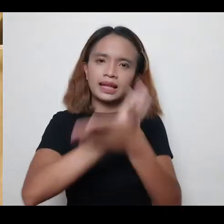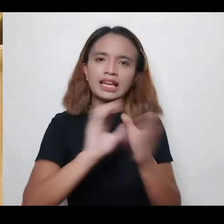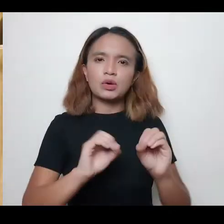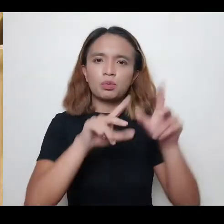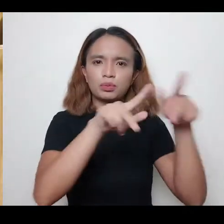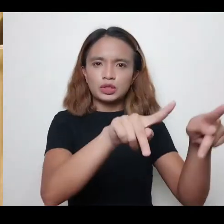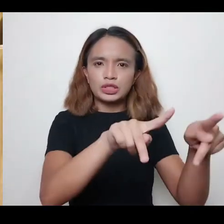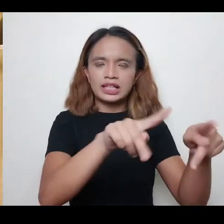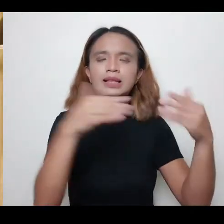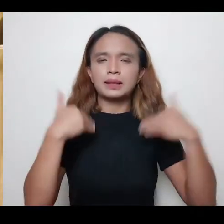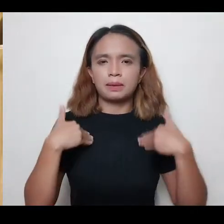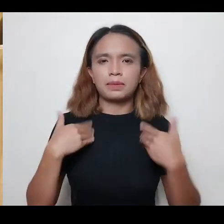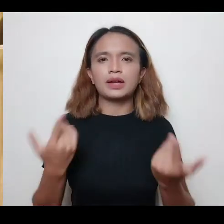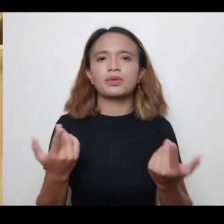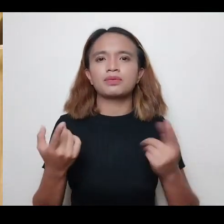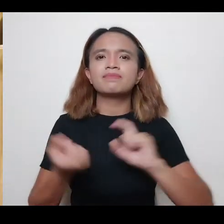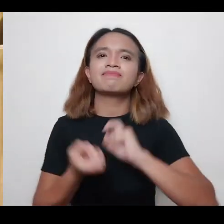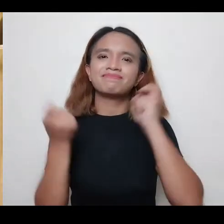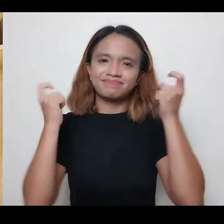to make a difference.